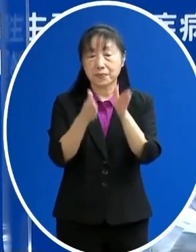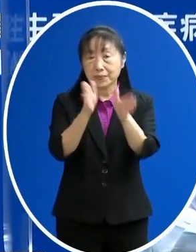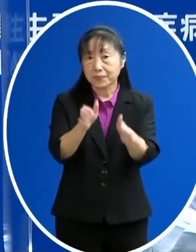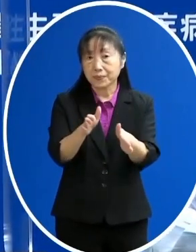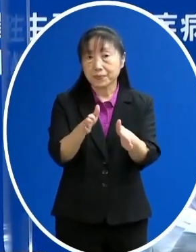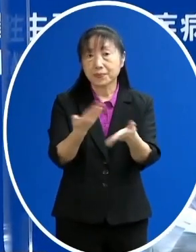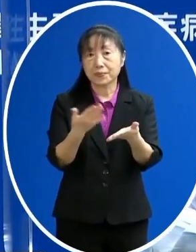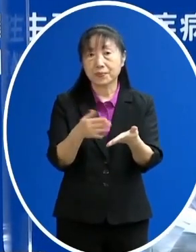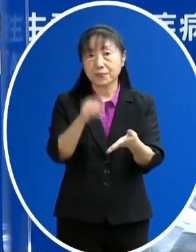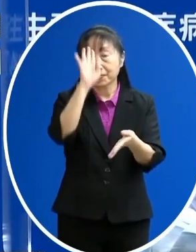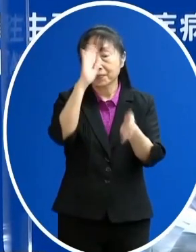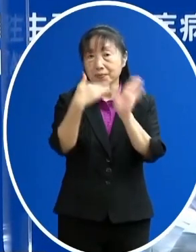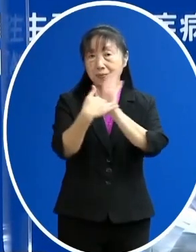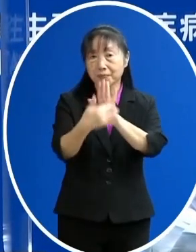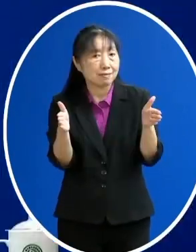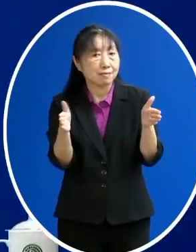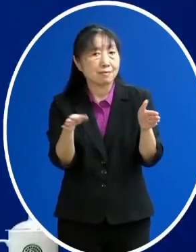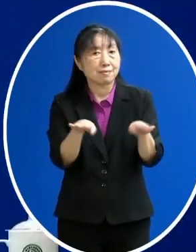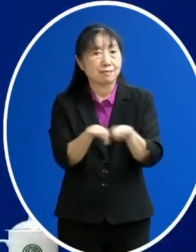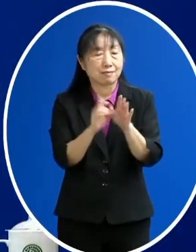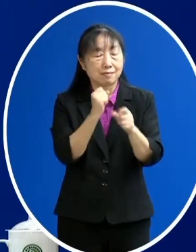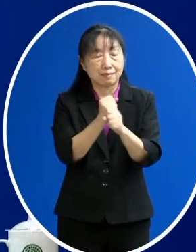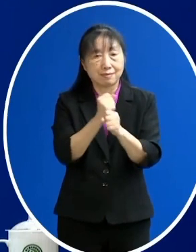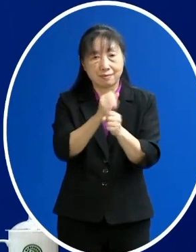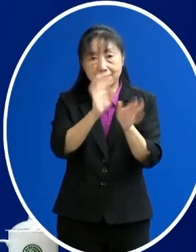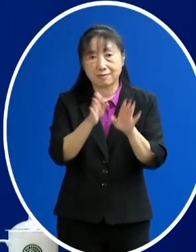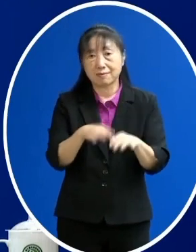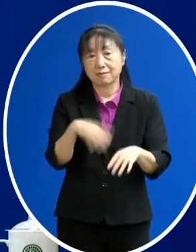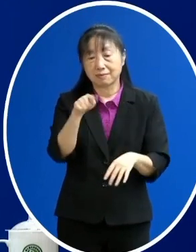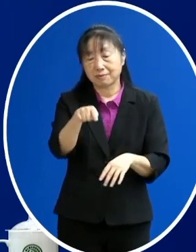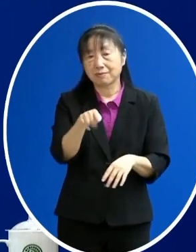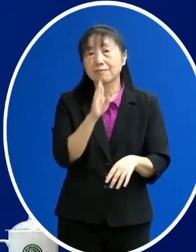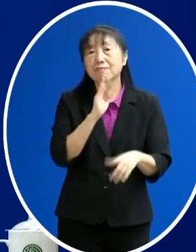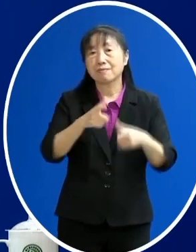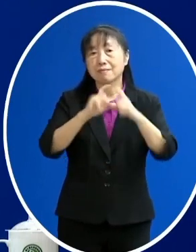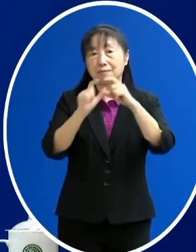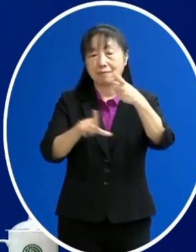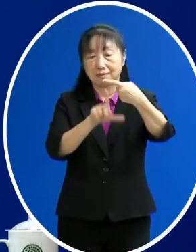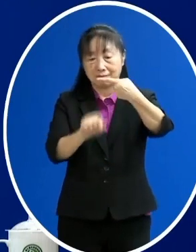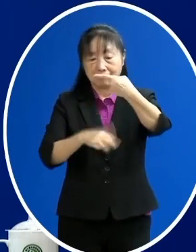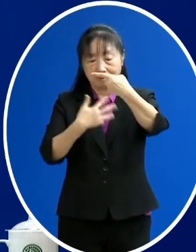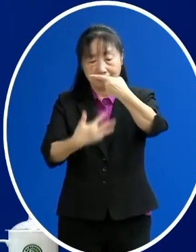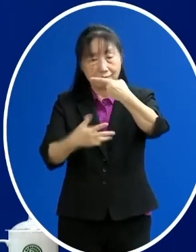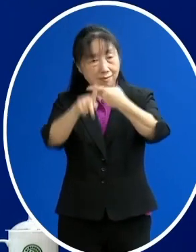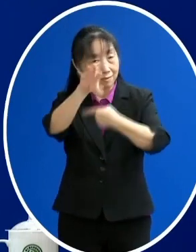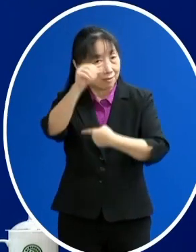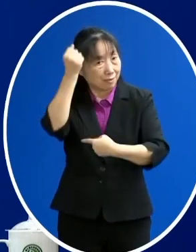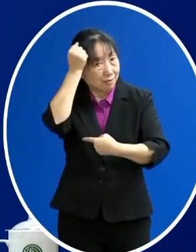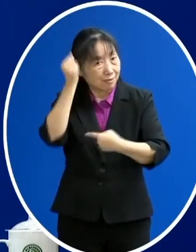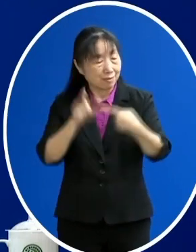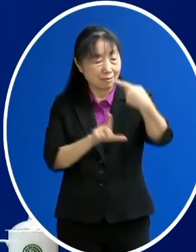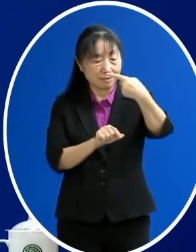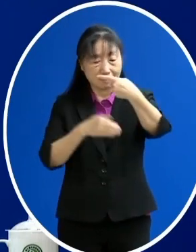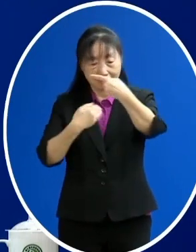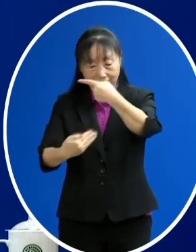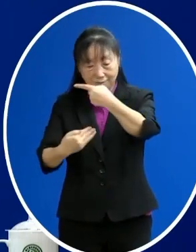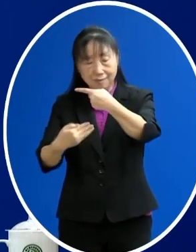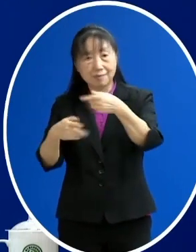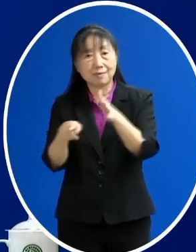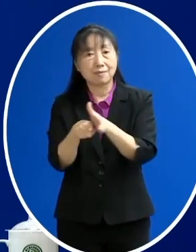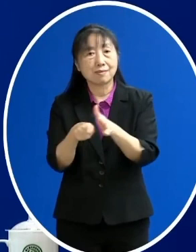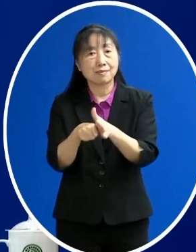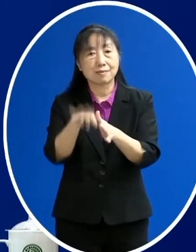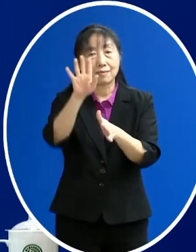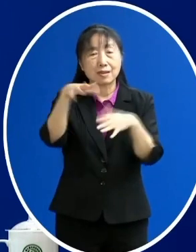上面鬆綁的措施那這個基本上是回到這個1月8號大家記得我們在1月9號的時候有把很多